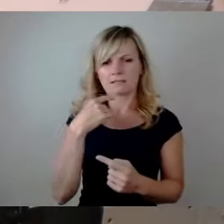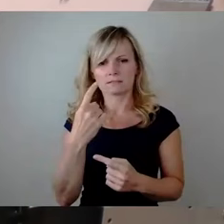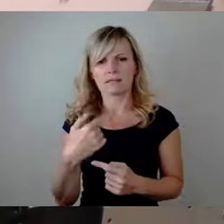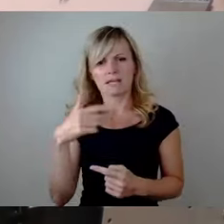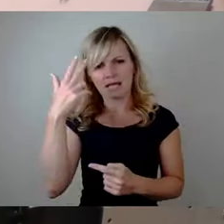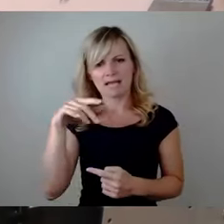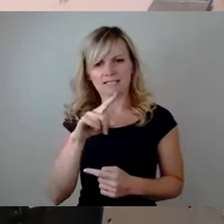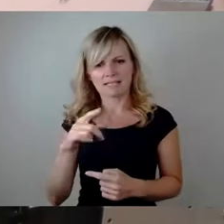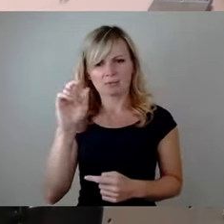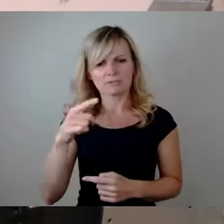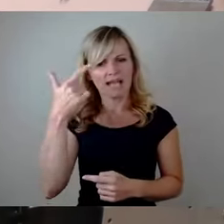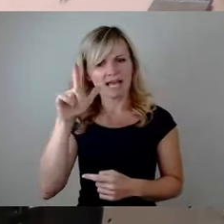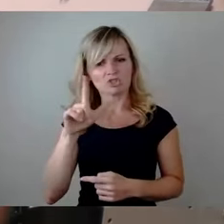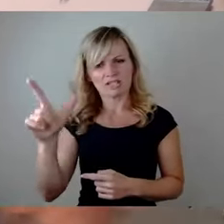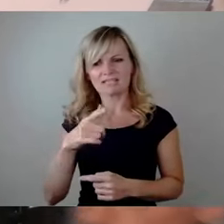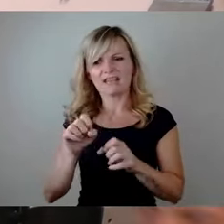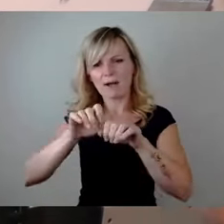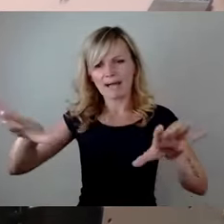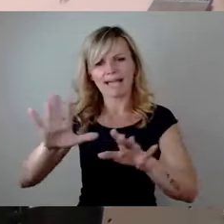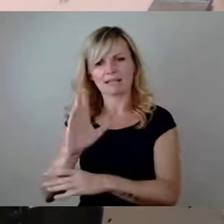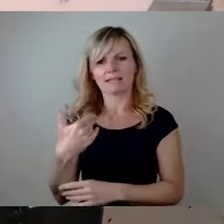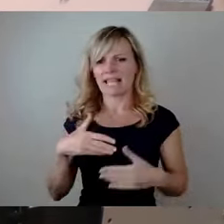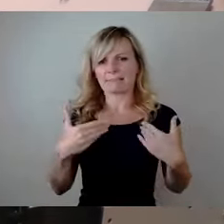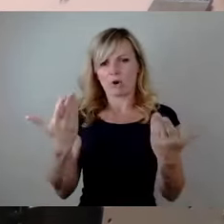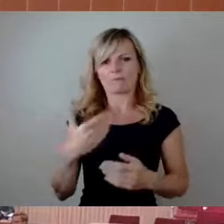Laczynski verbreiten dann. Vielen Dank. Das regt mich auf.